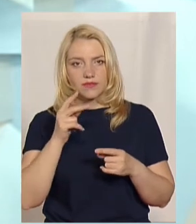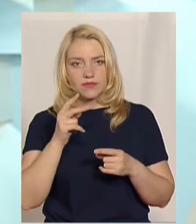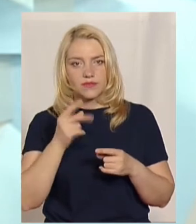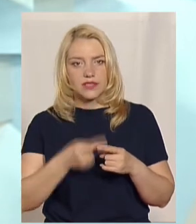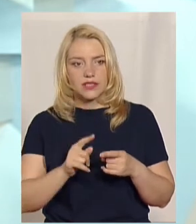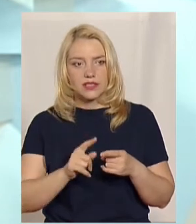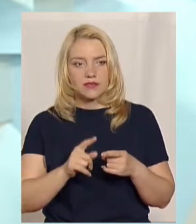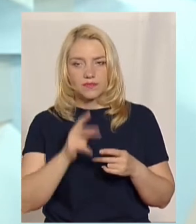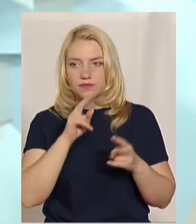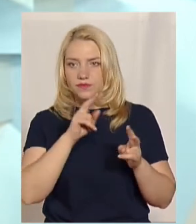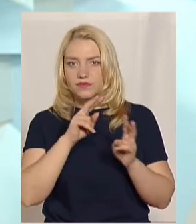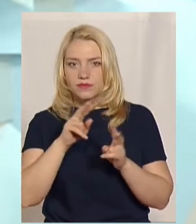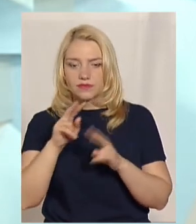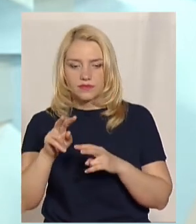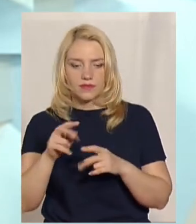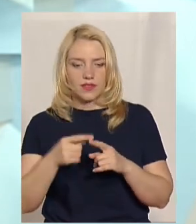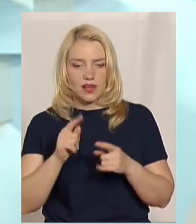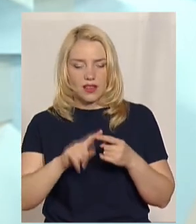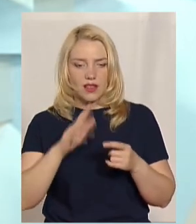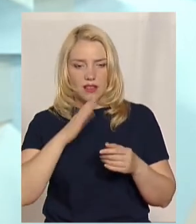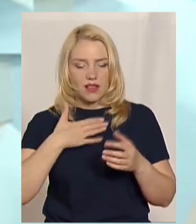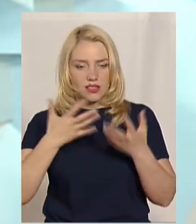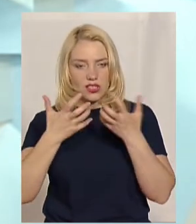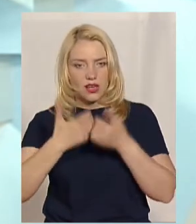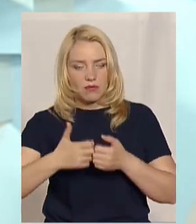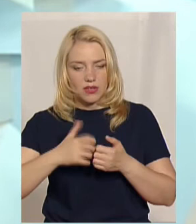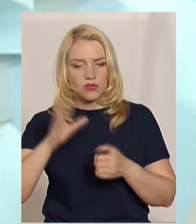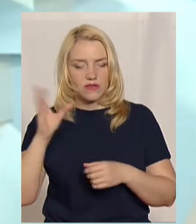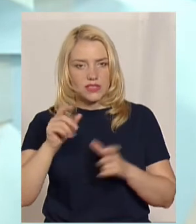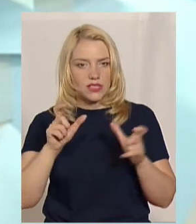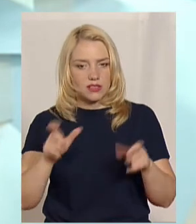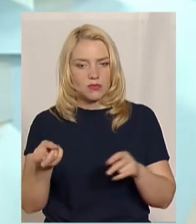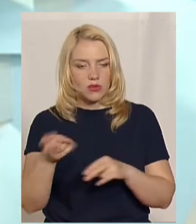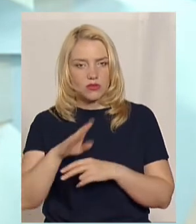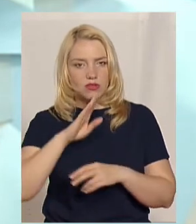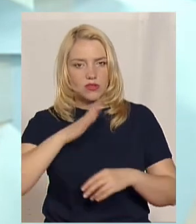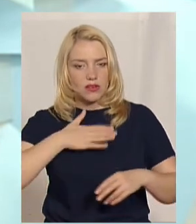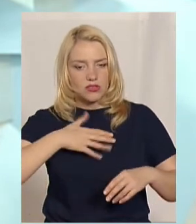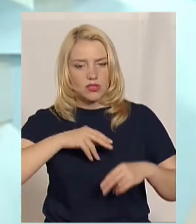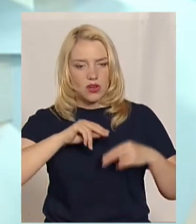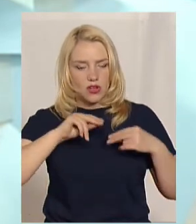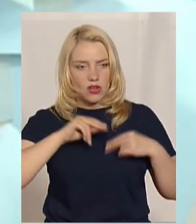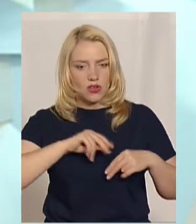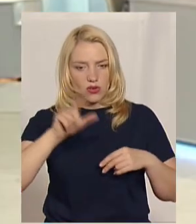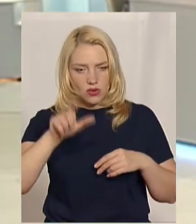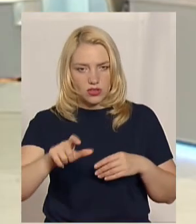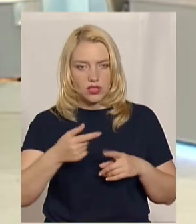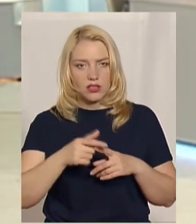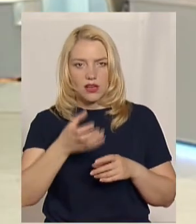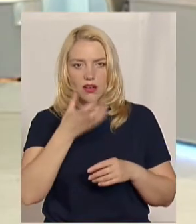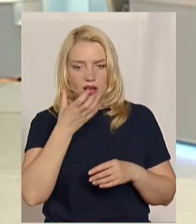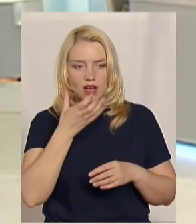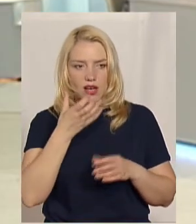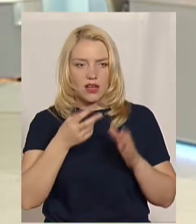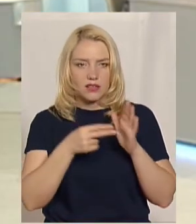Цілий карантин приходив один працівник-оператор. І він прогрівав його. І тим не менше він